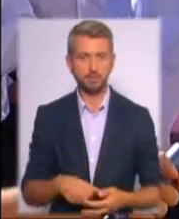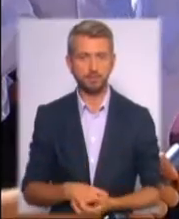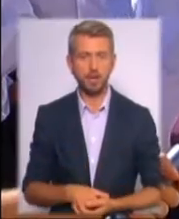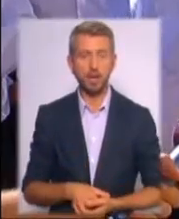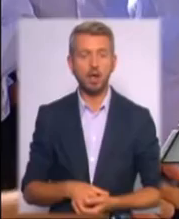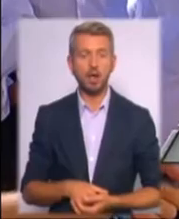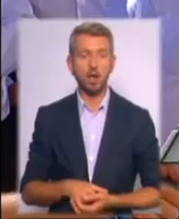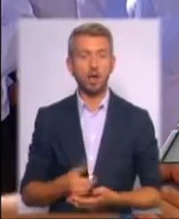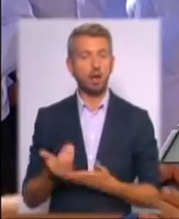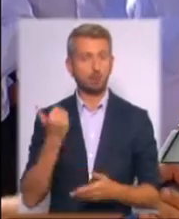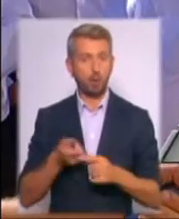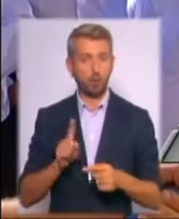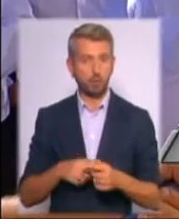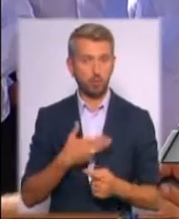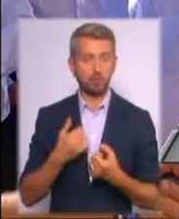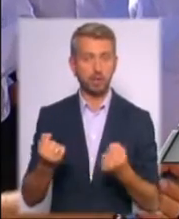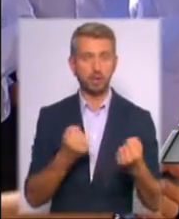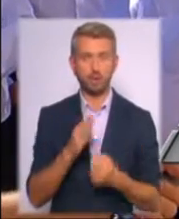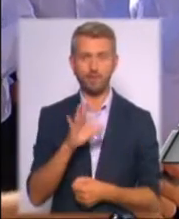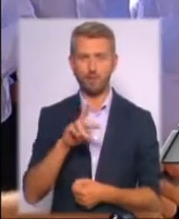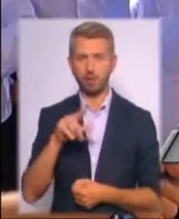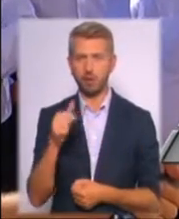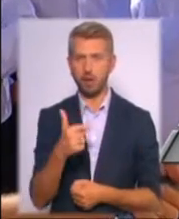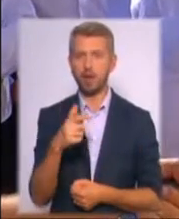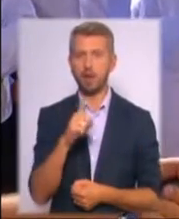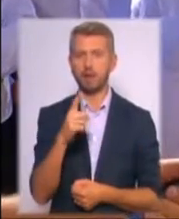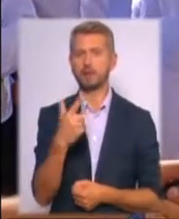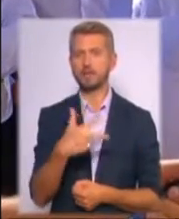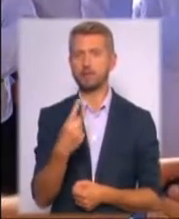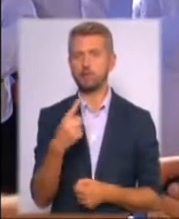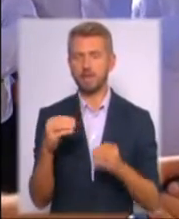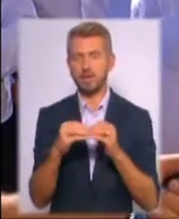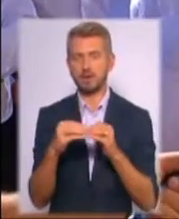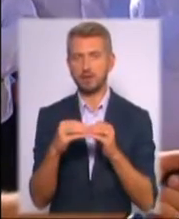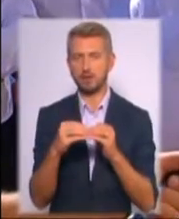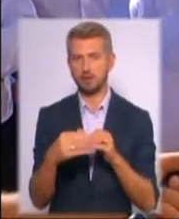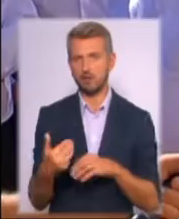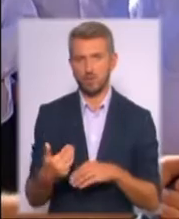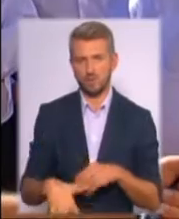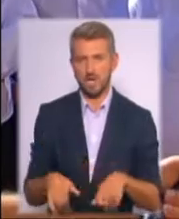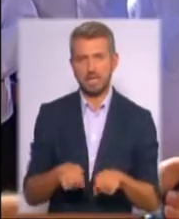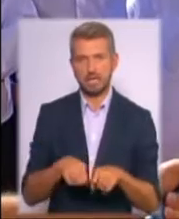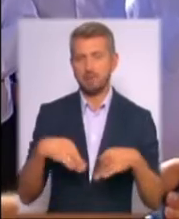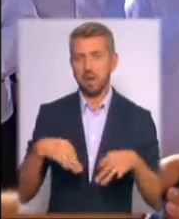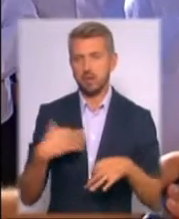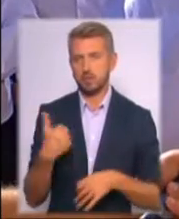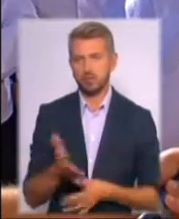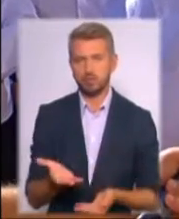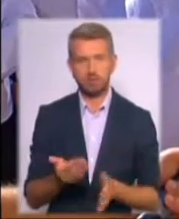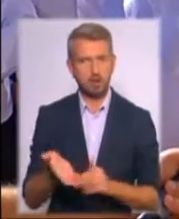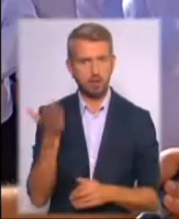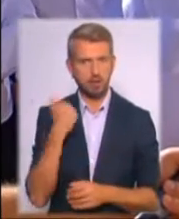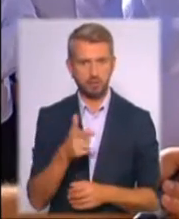ми їздили на «Волга» «Газ-3110». Ті машини вже давно